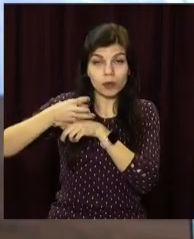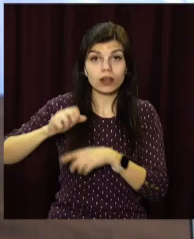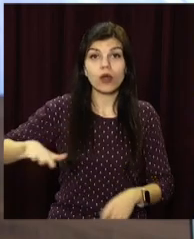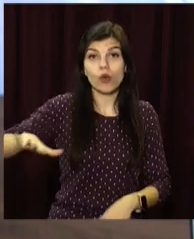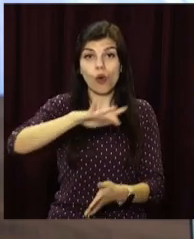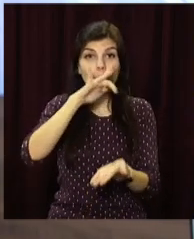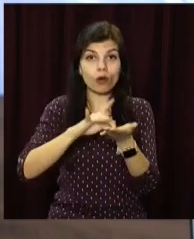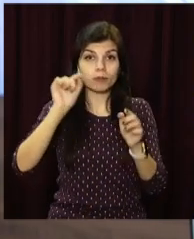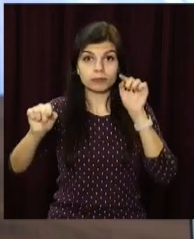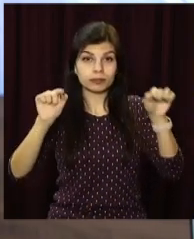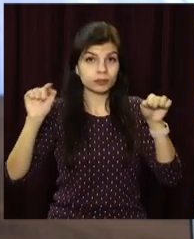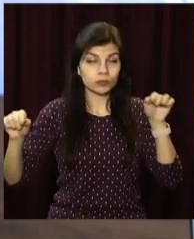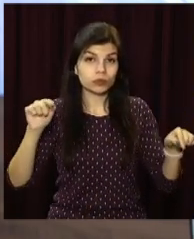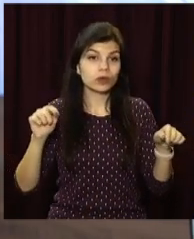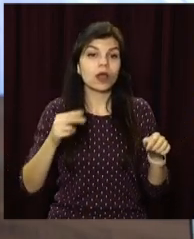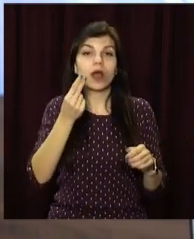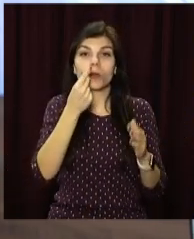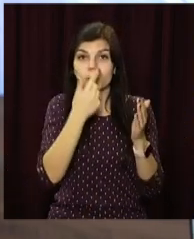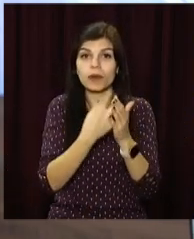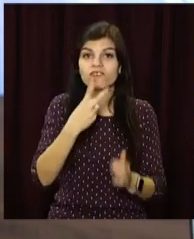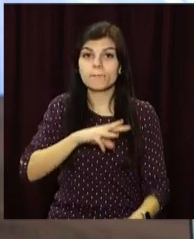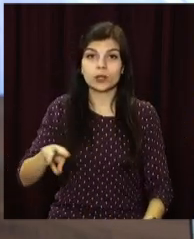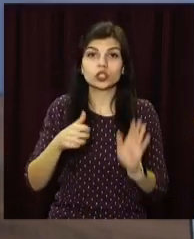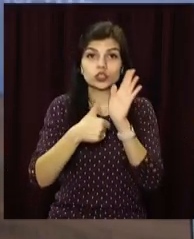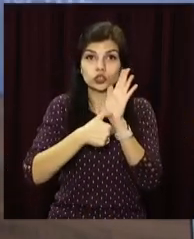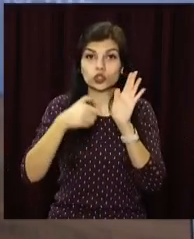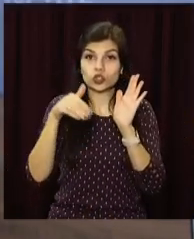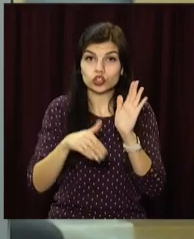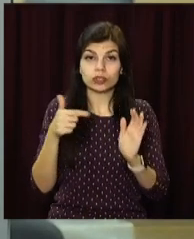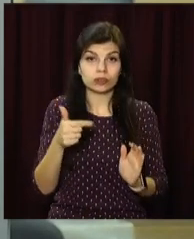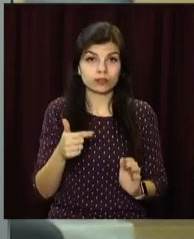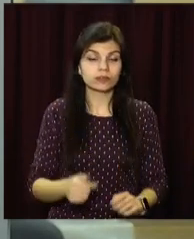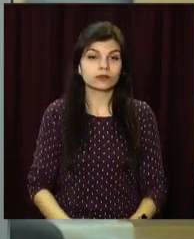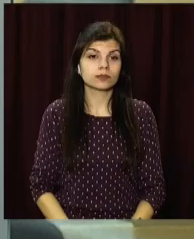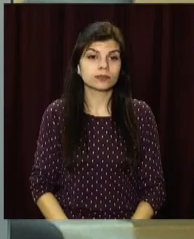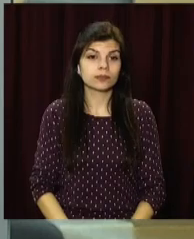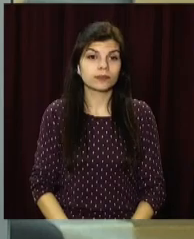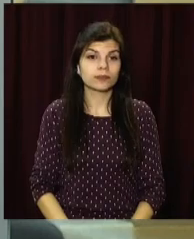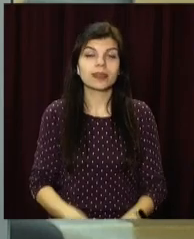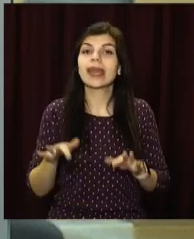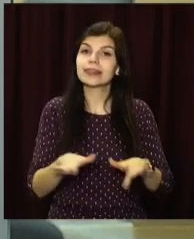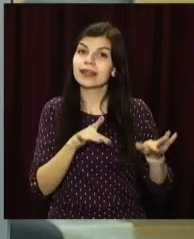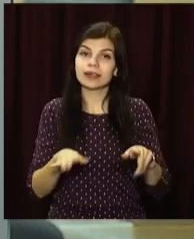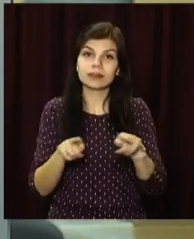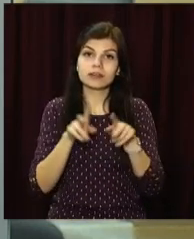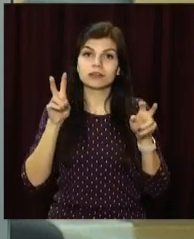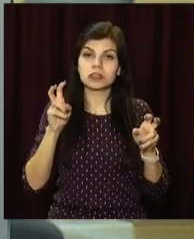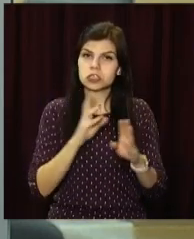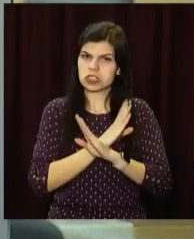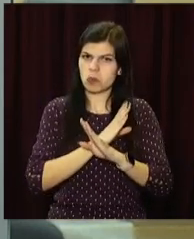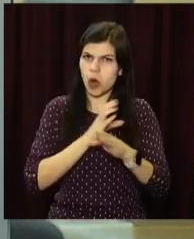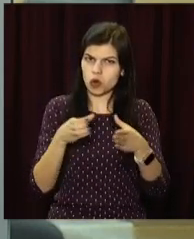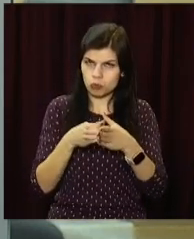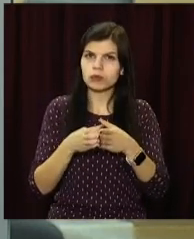міста на загальну суму майже 2 мільйони 600 тисяч гривень. Діяльність так званої групи смерті